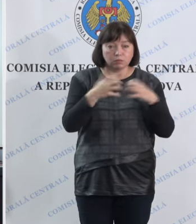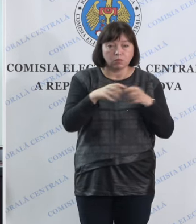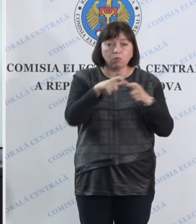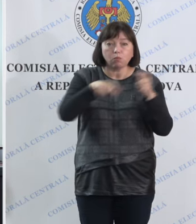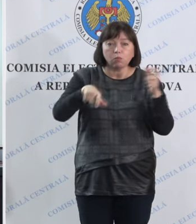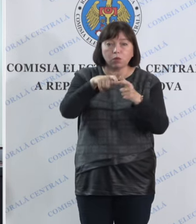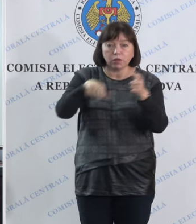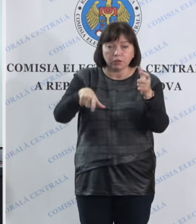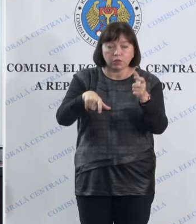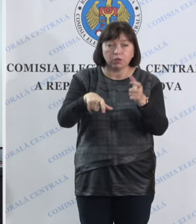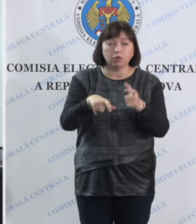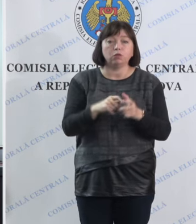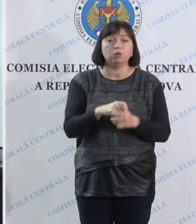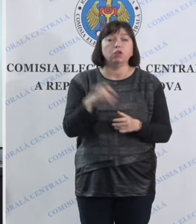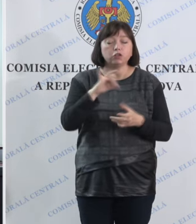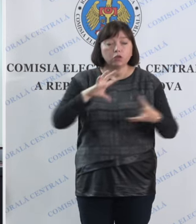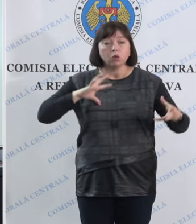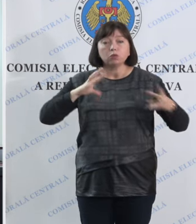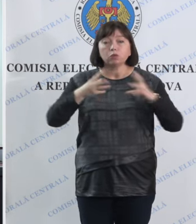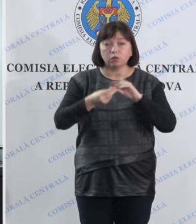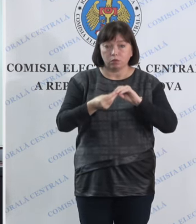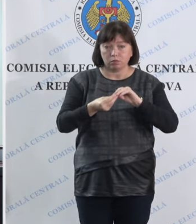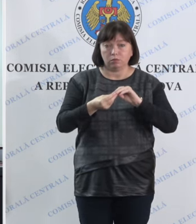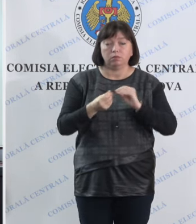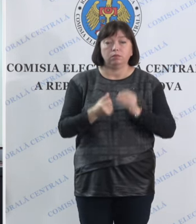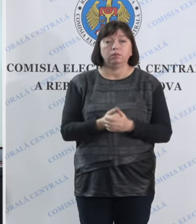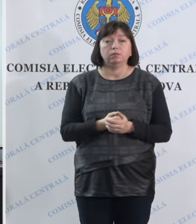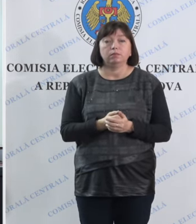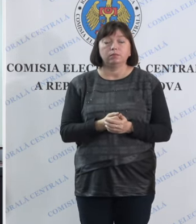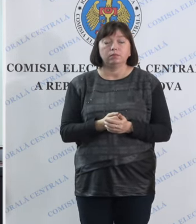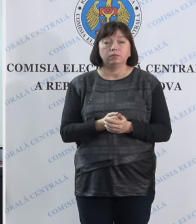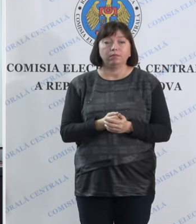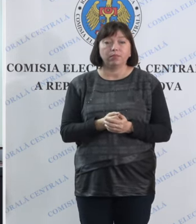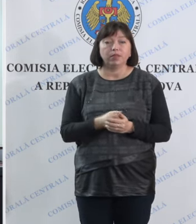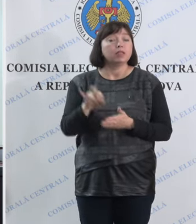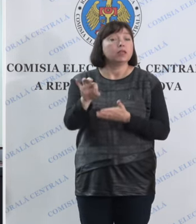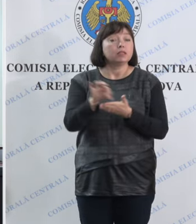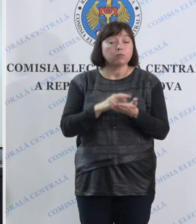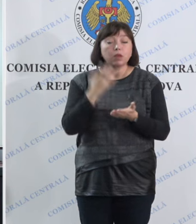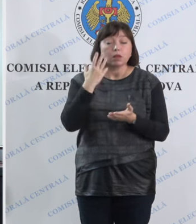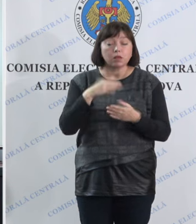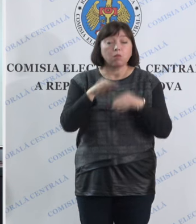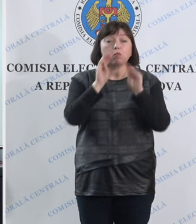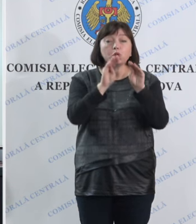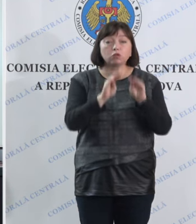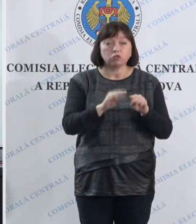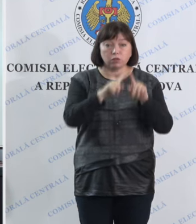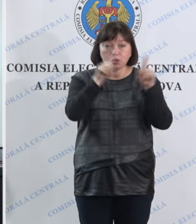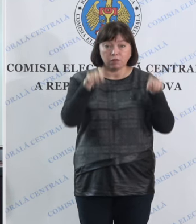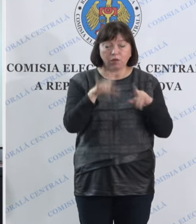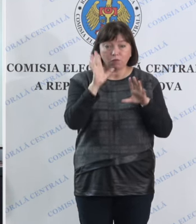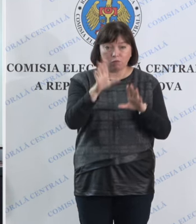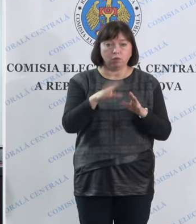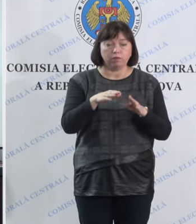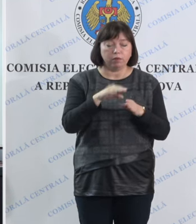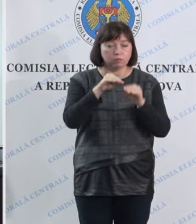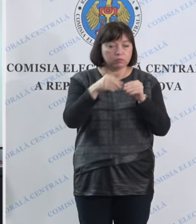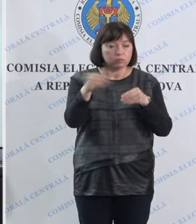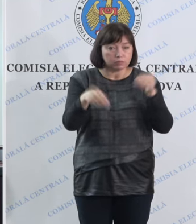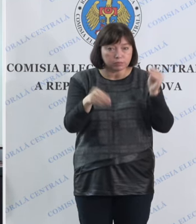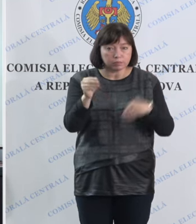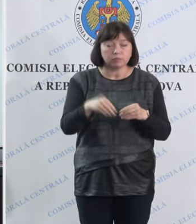buletinilor de vot și la totalizarea rezultatelor, imediat ce procesele verbale vor fi completate,